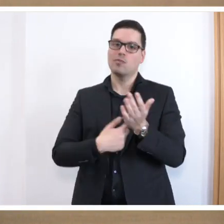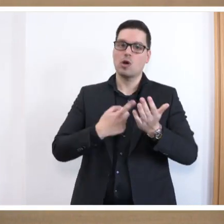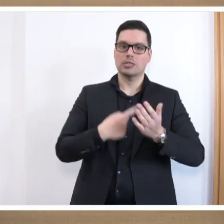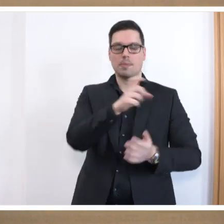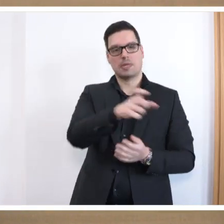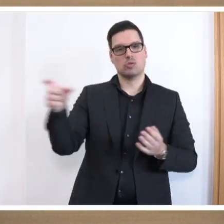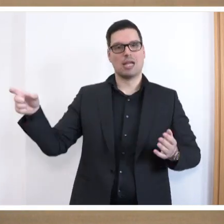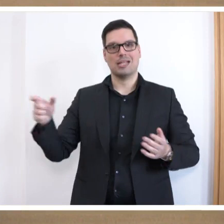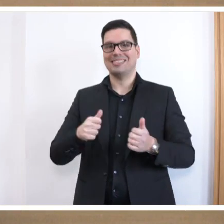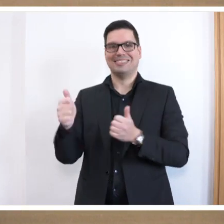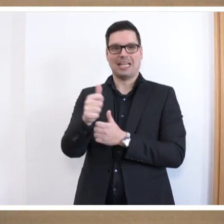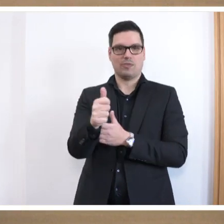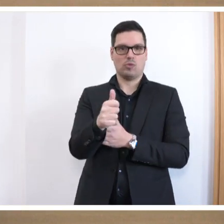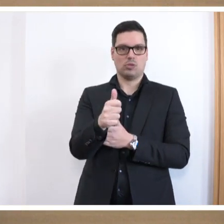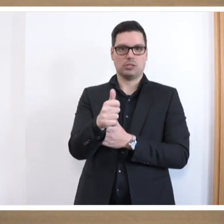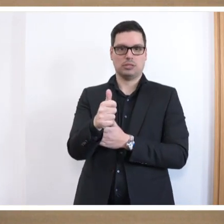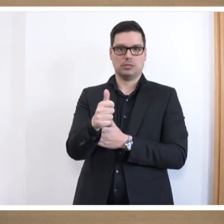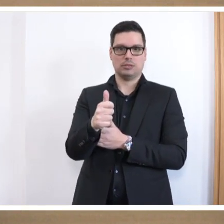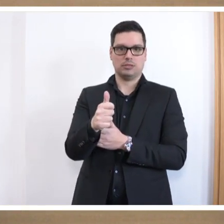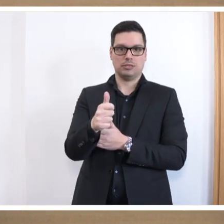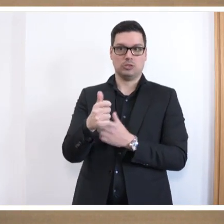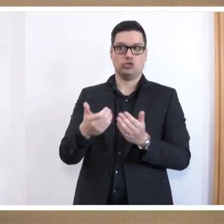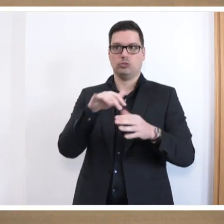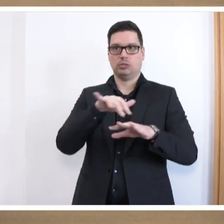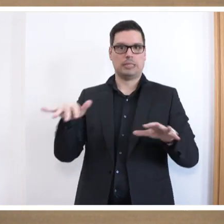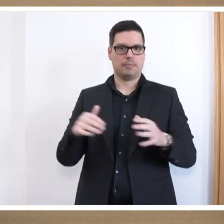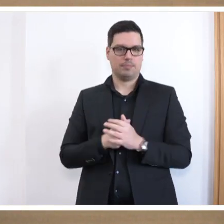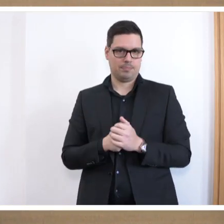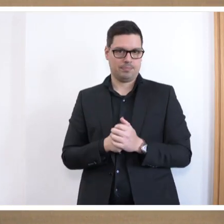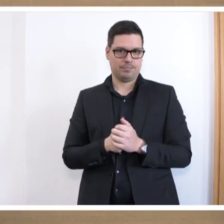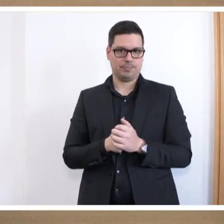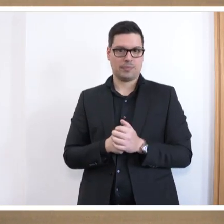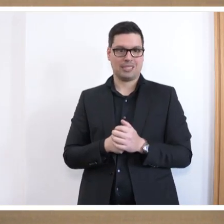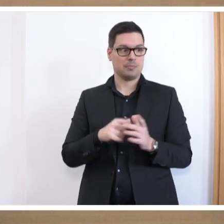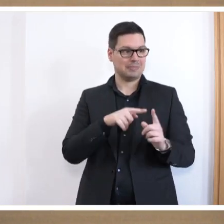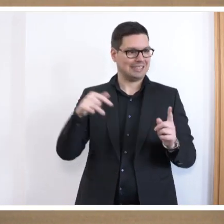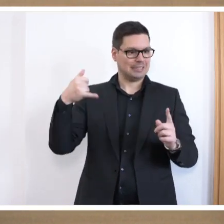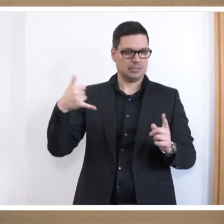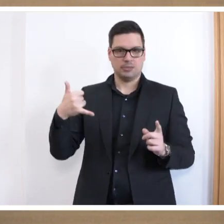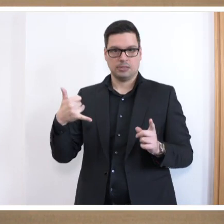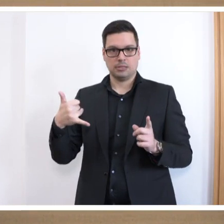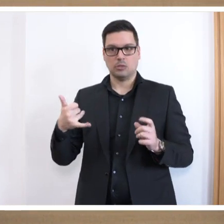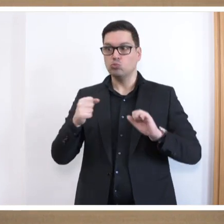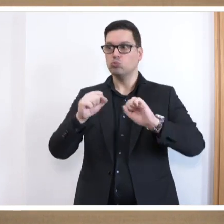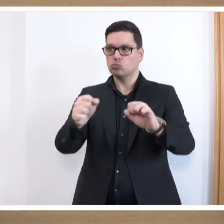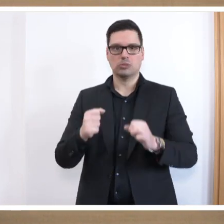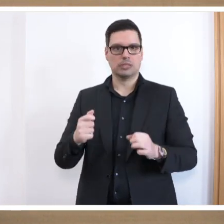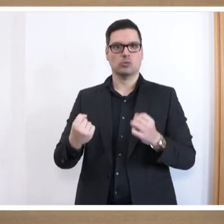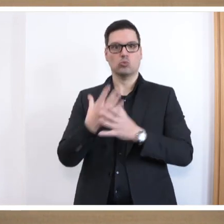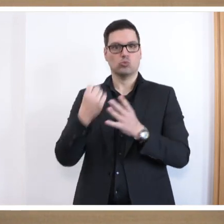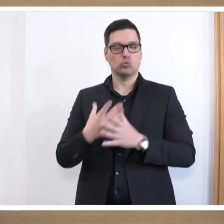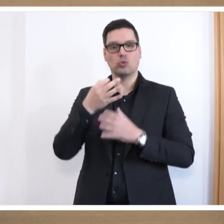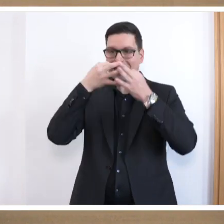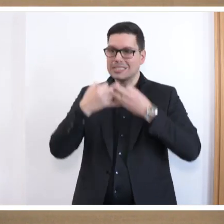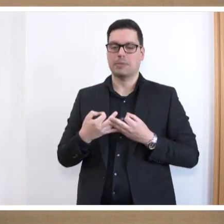der personellen Nachfolge nicht notwendigerweise gegeben. Denn seither fehlt es dann an Einsatz an der notwendigen kulturpolitischen